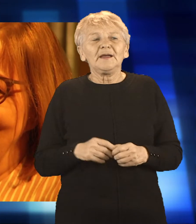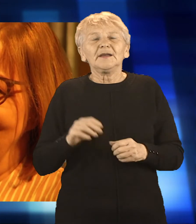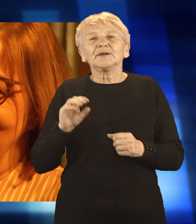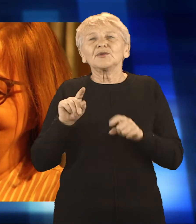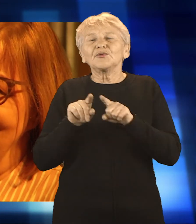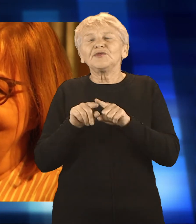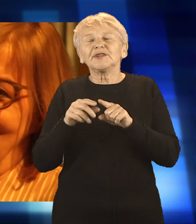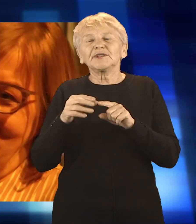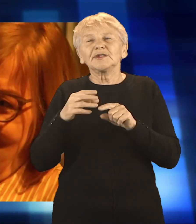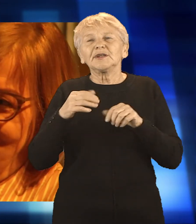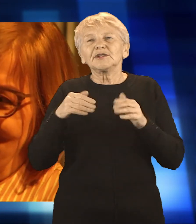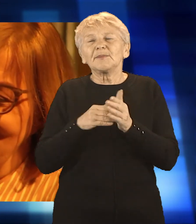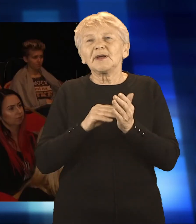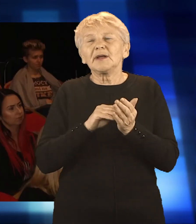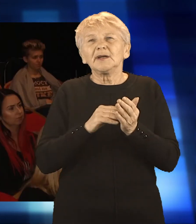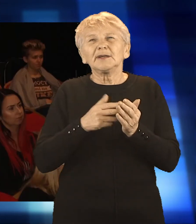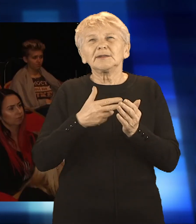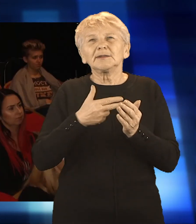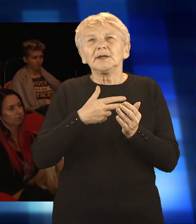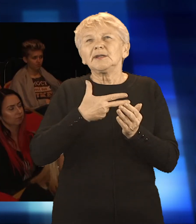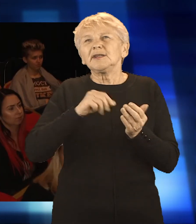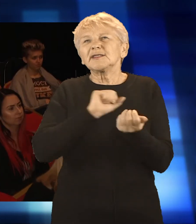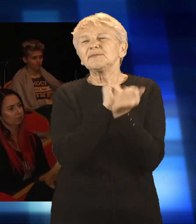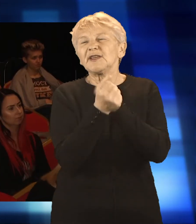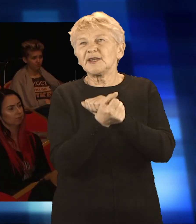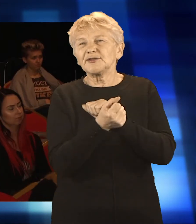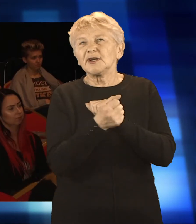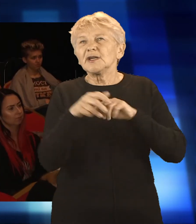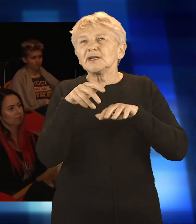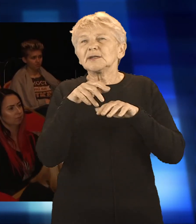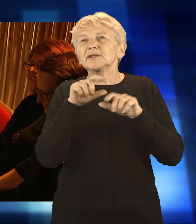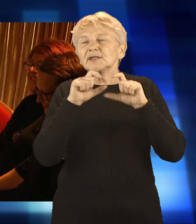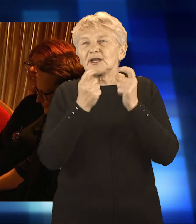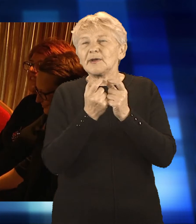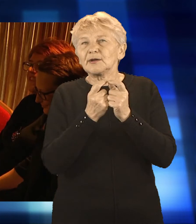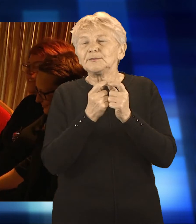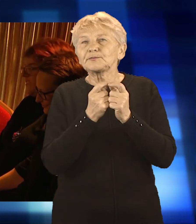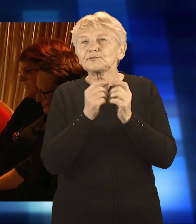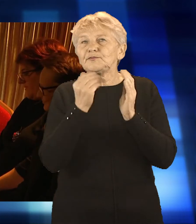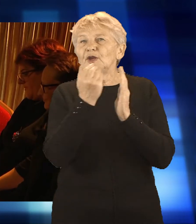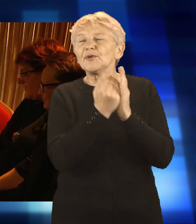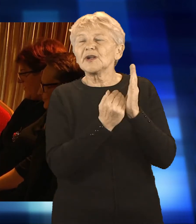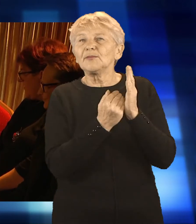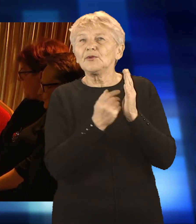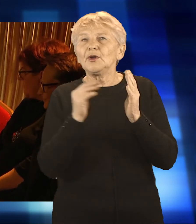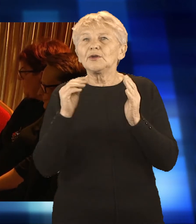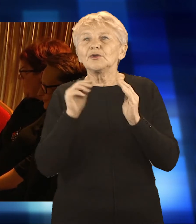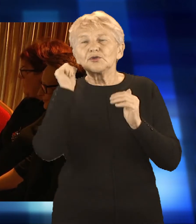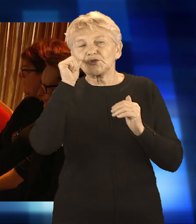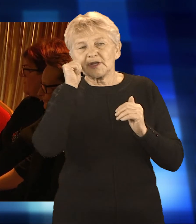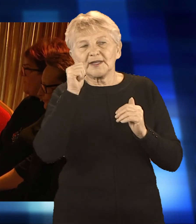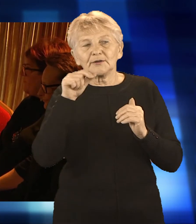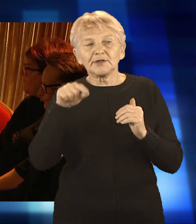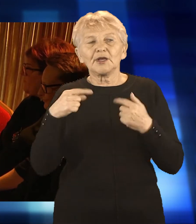zmian i nieprzewidzianych sytuacji. Spotkanie na scenie Galerii Katowickiej było ostatnim organizowanym w ramach kampanii społecznej